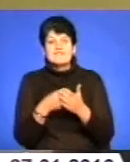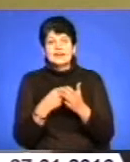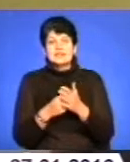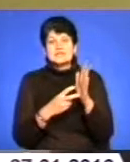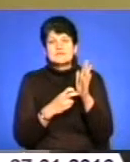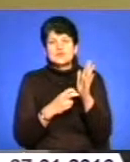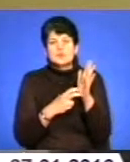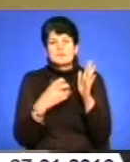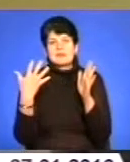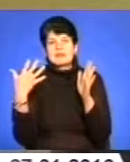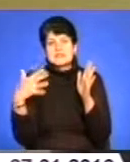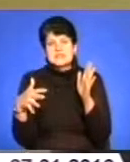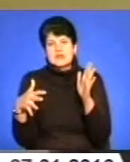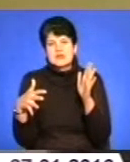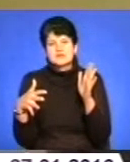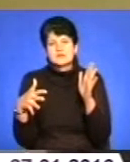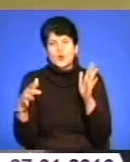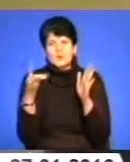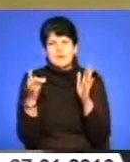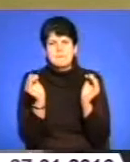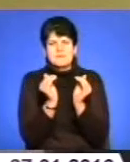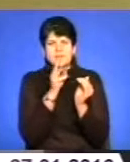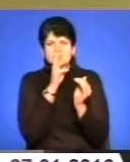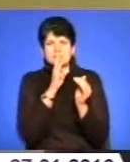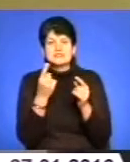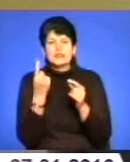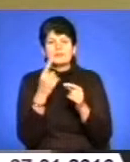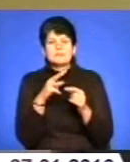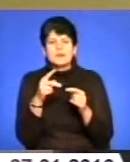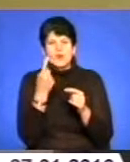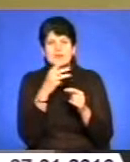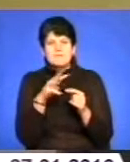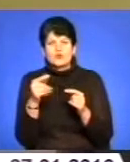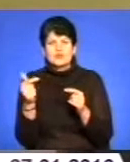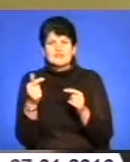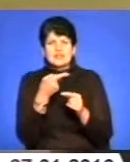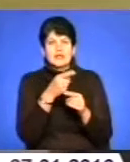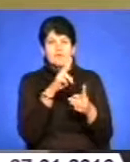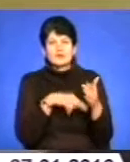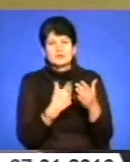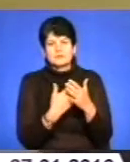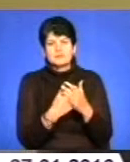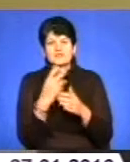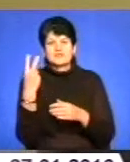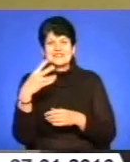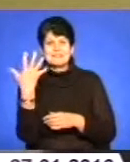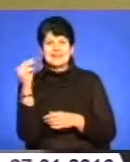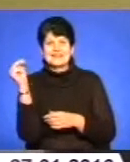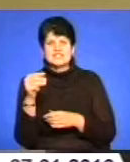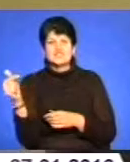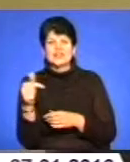750 розмірів мінімальної зарплати, тобто більше мільйона гривень, для них буде становити вартість податку в розмірі 25 тисяч гривень на рік.